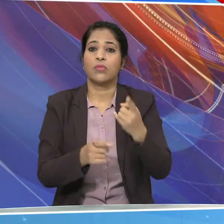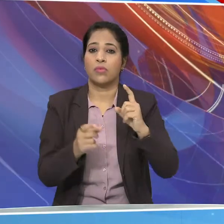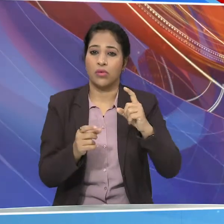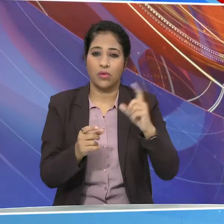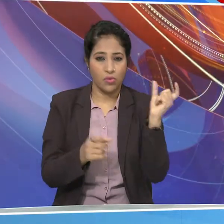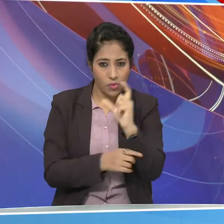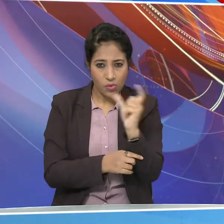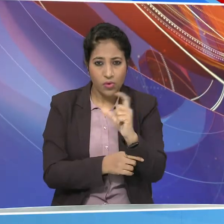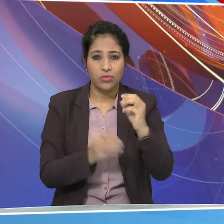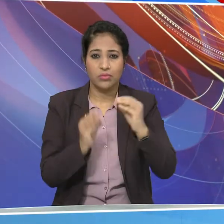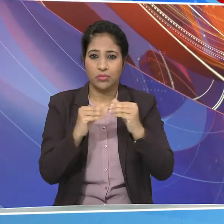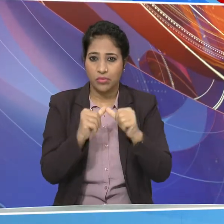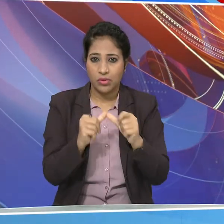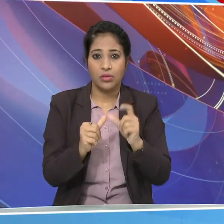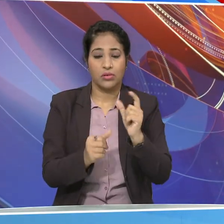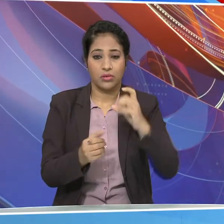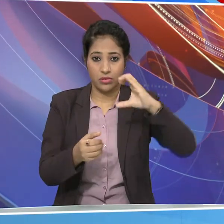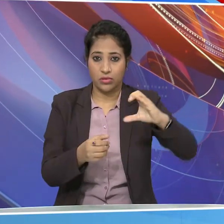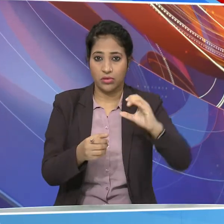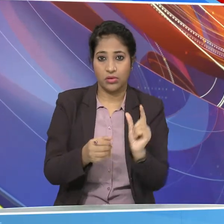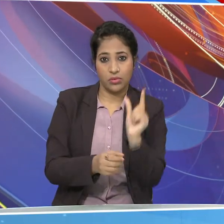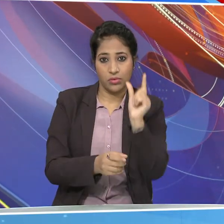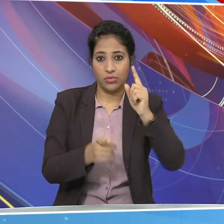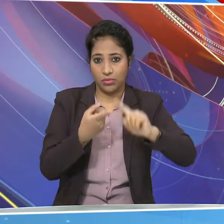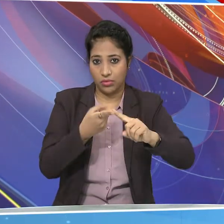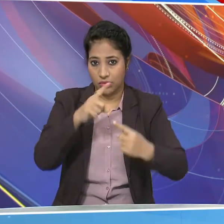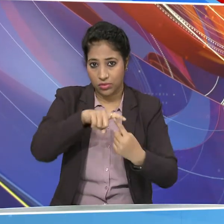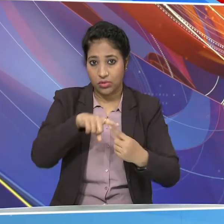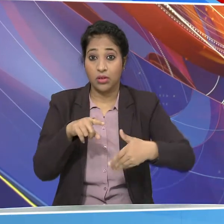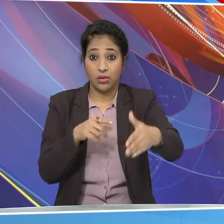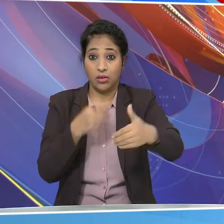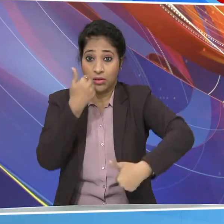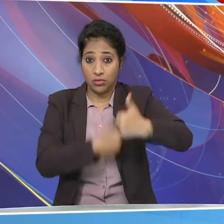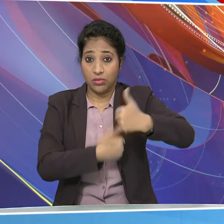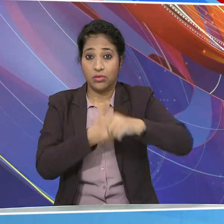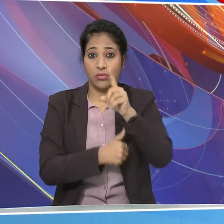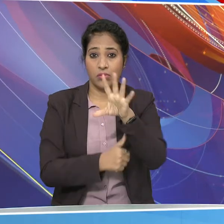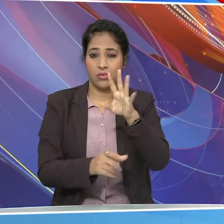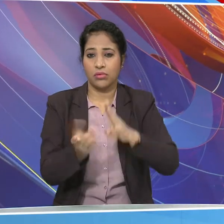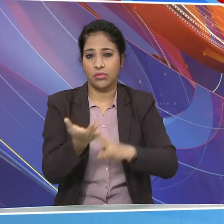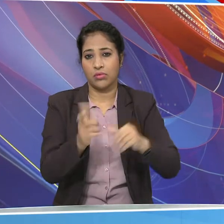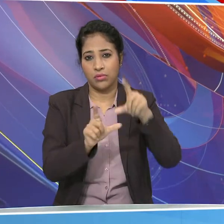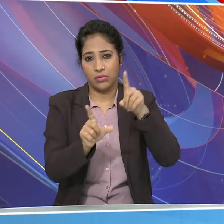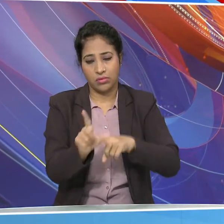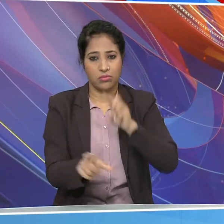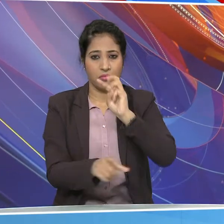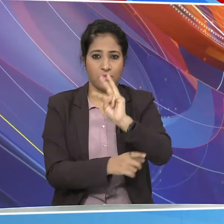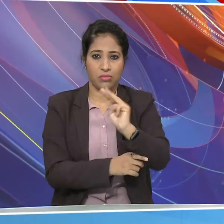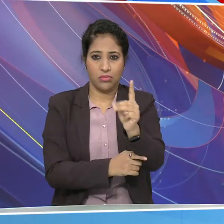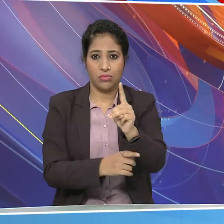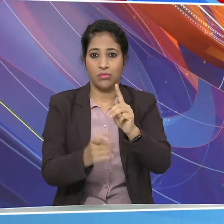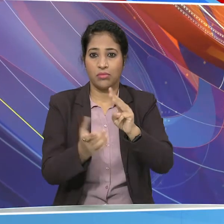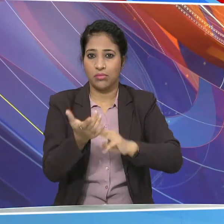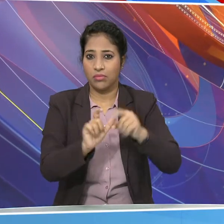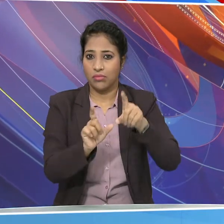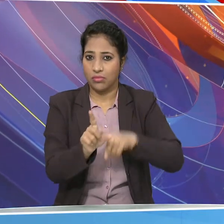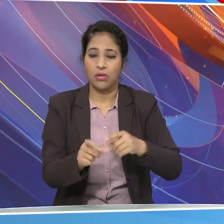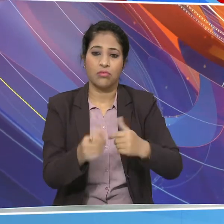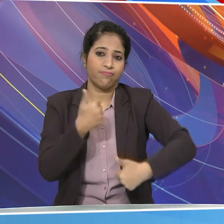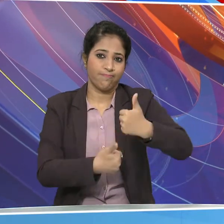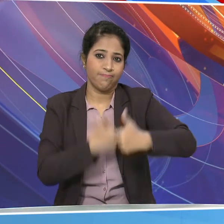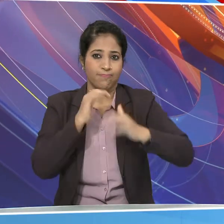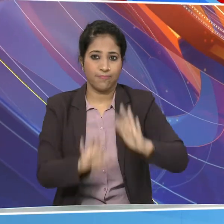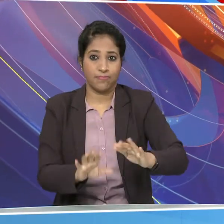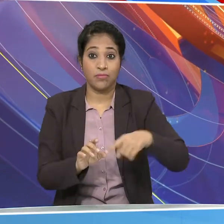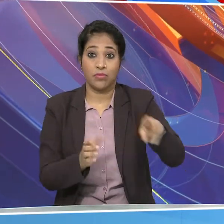CUET परीक्षा अगले वर्ष 15 मई से 30 मई तक आयोजित की जाएगी उन्होंने कहा कि वाश्विध्य परीक्षा